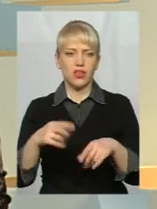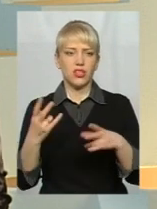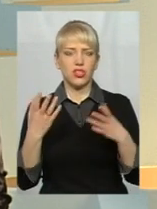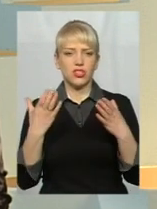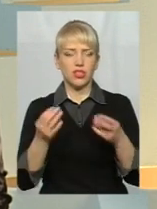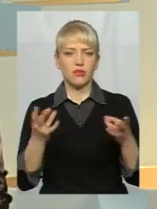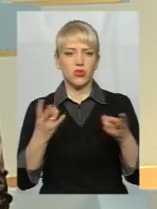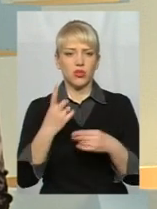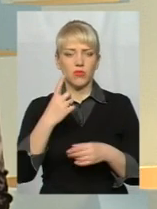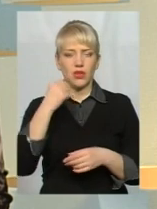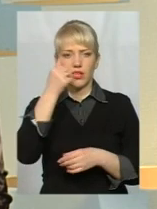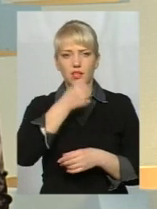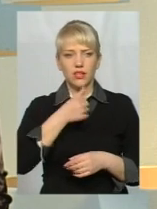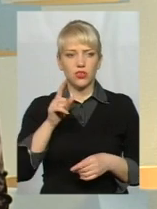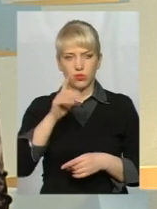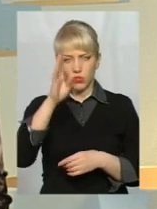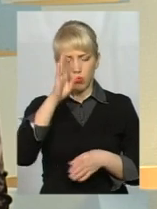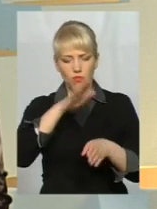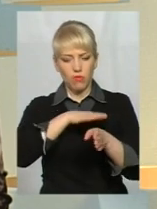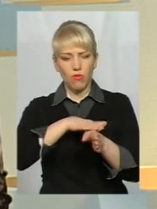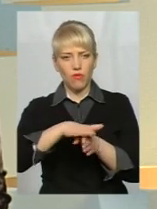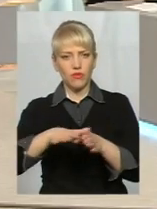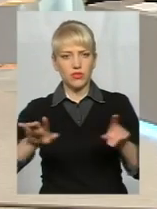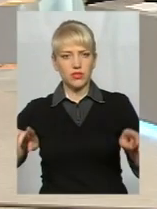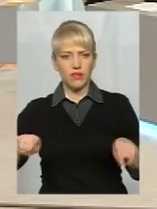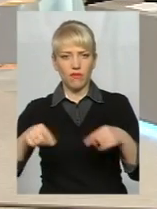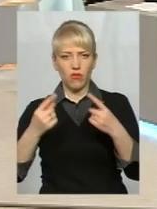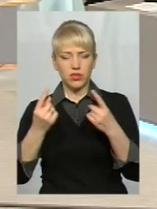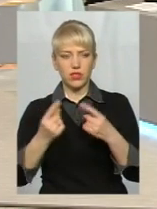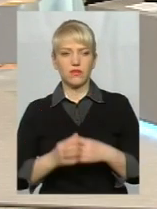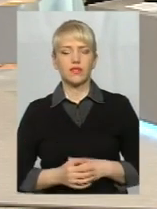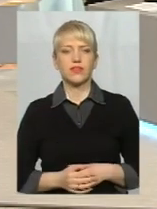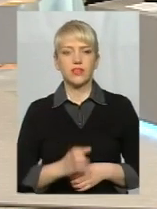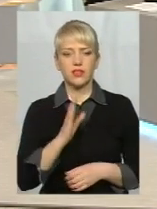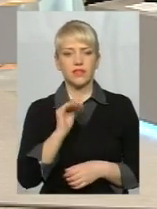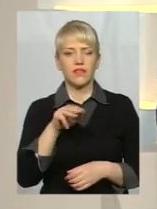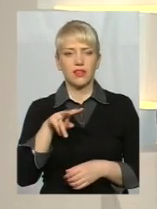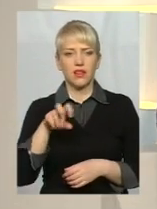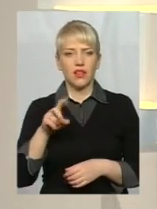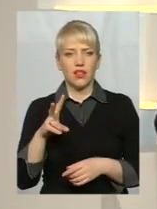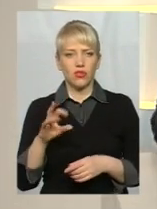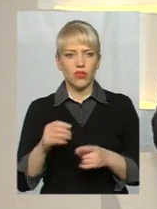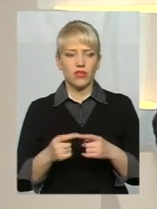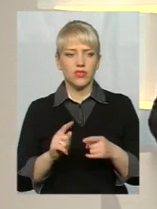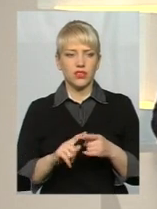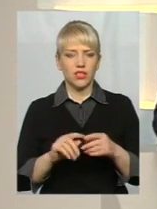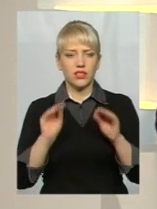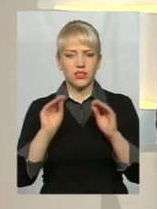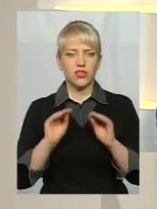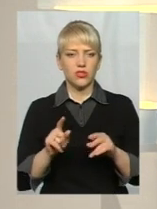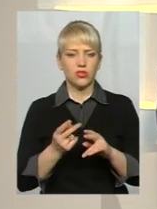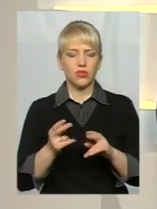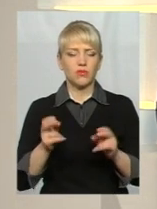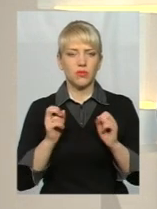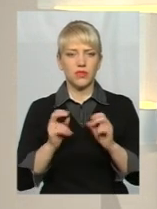того, щоб хлопець повністю встановився. Пані Світлана, а оці статистики щодо небезпечних селфі